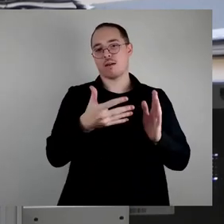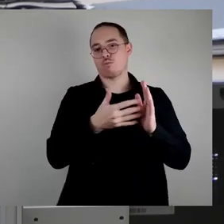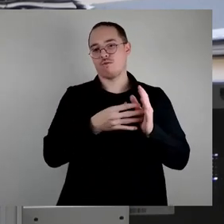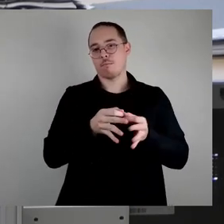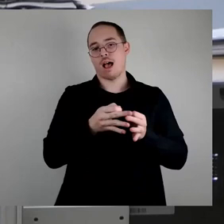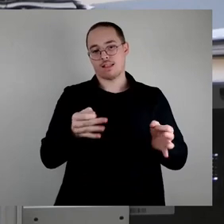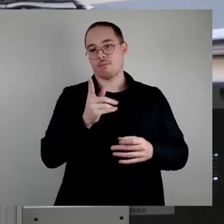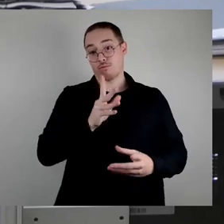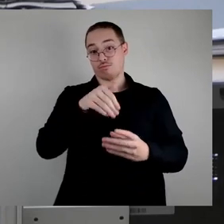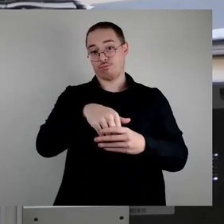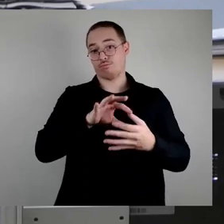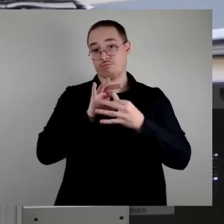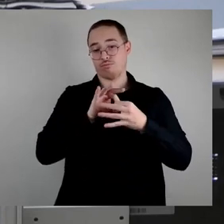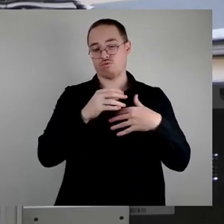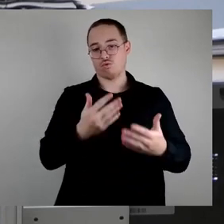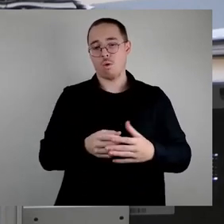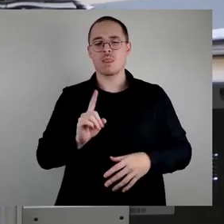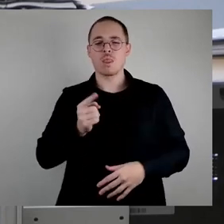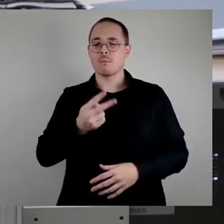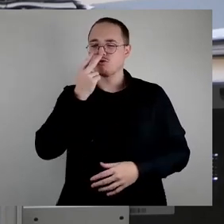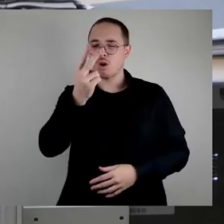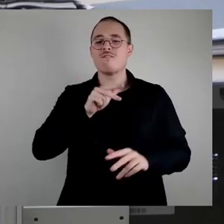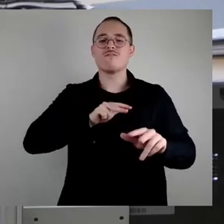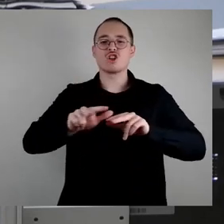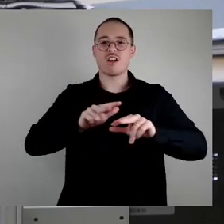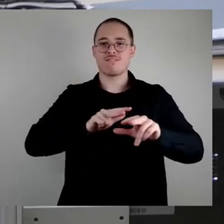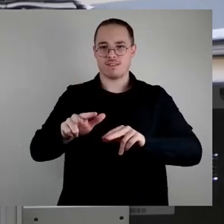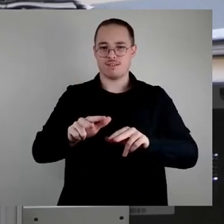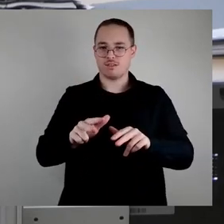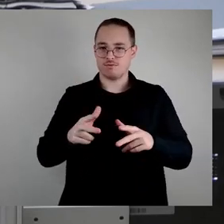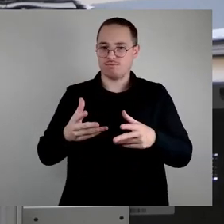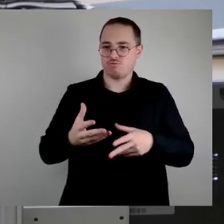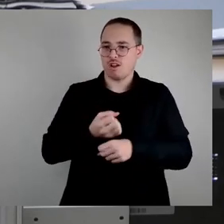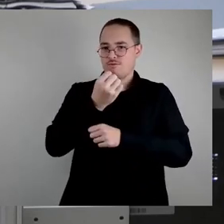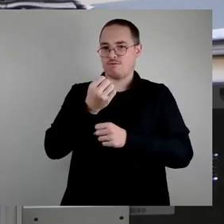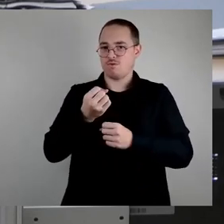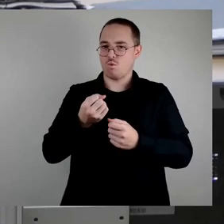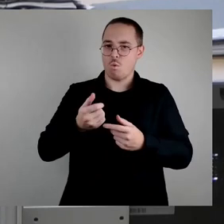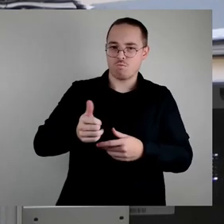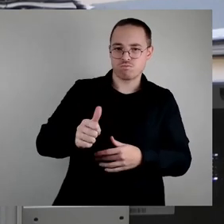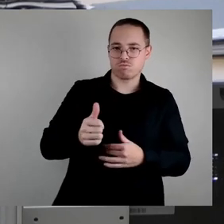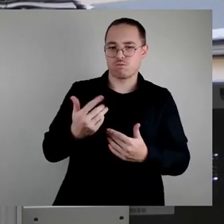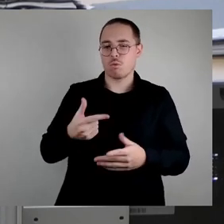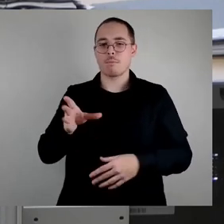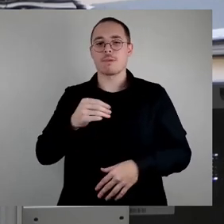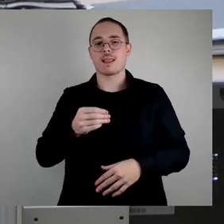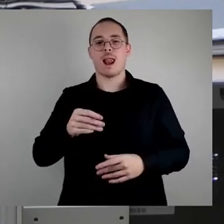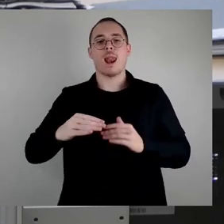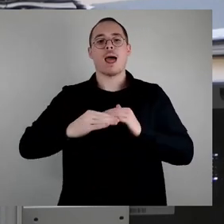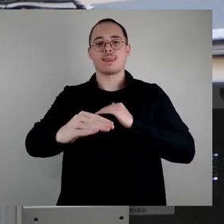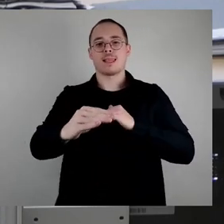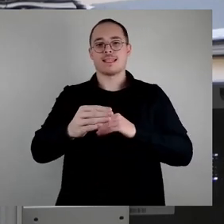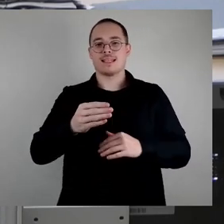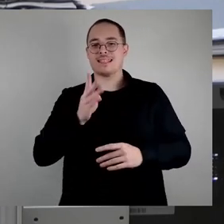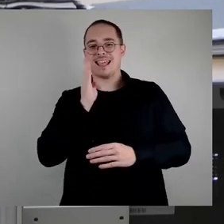hinsichtlich der Wirtschaftlichkeit zu untersuchen und bezüglich deren möglicher Genehmigungsfähigkeit mit der Landesdirektion Sachsen abzustimmen. Die Ergebnisse